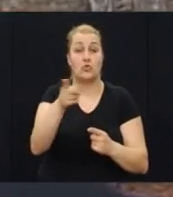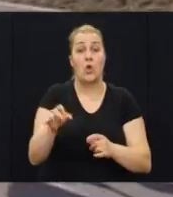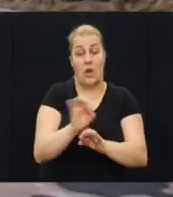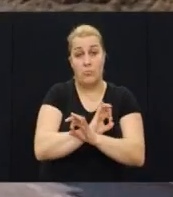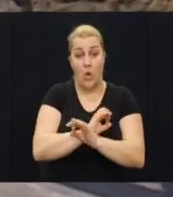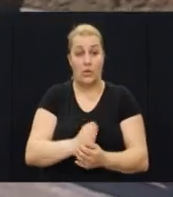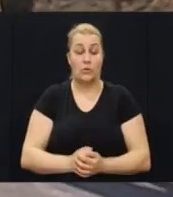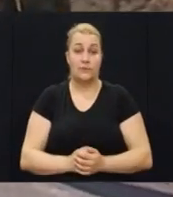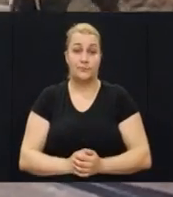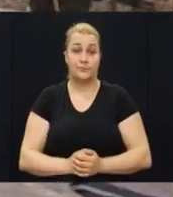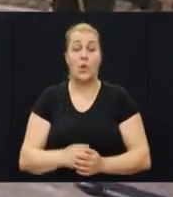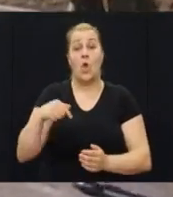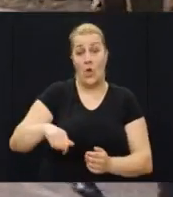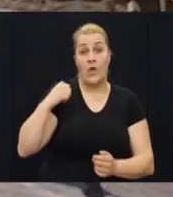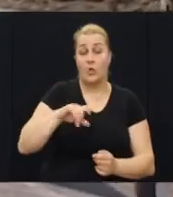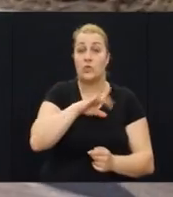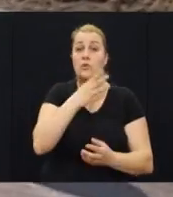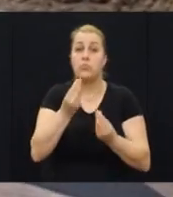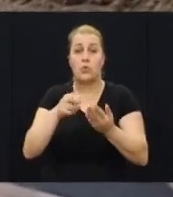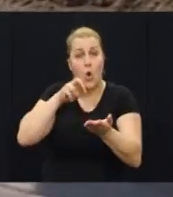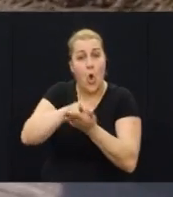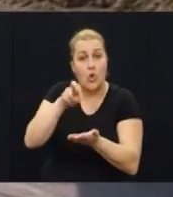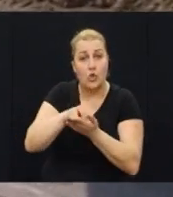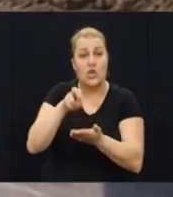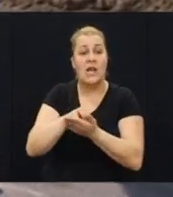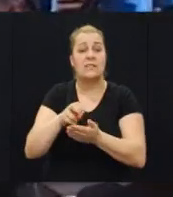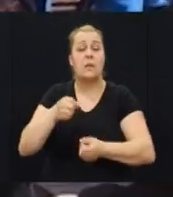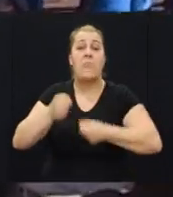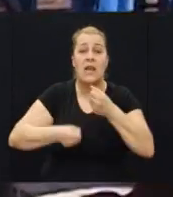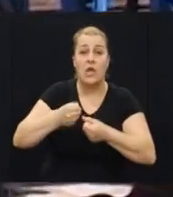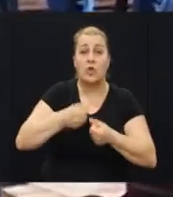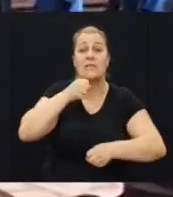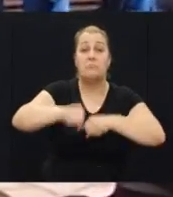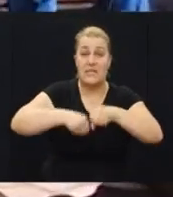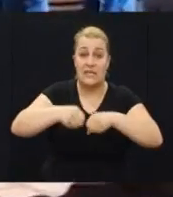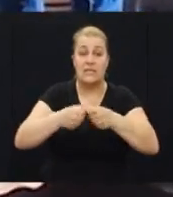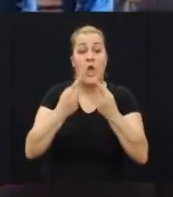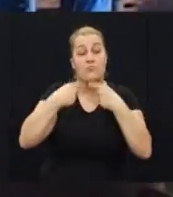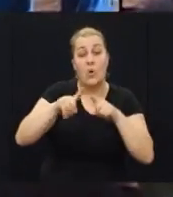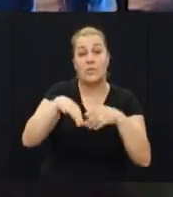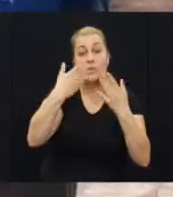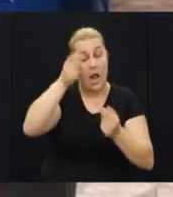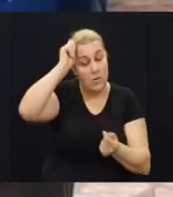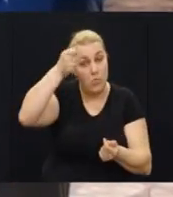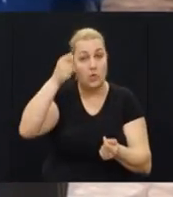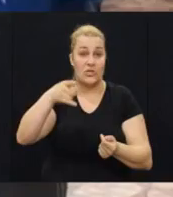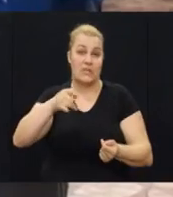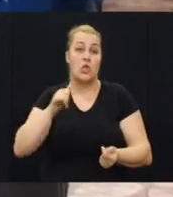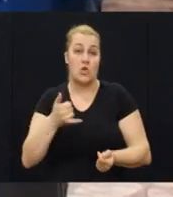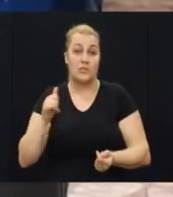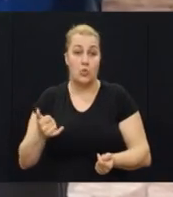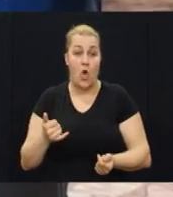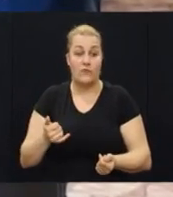poginuli. I ove godine brojni hodočasnici, maratonci te biciklisti na svoj su specifičan način odali počas hrvatskom junaku